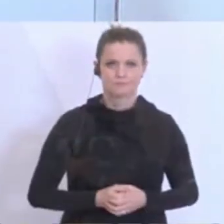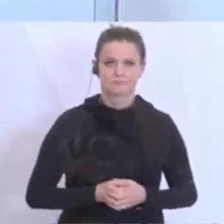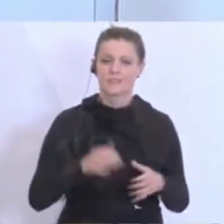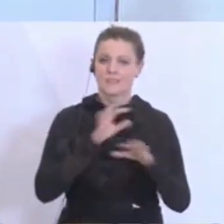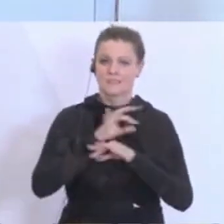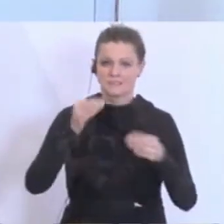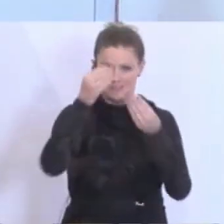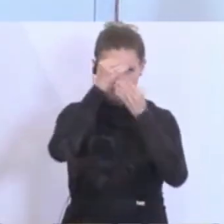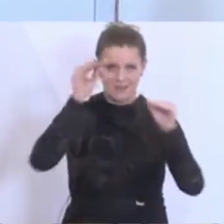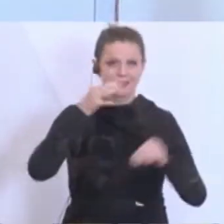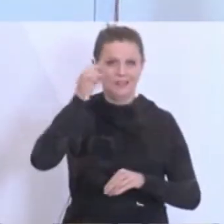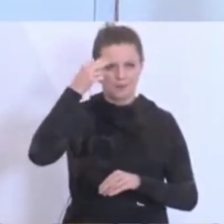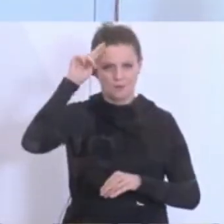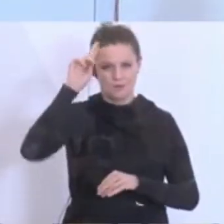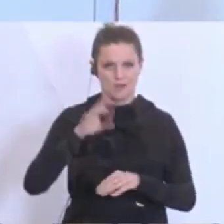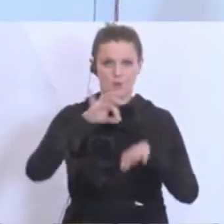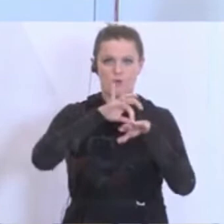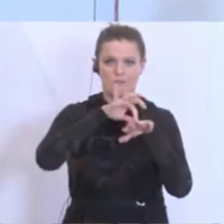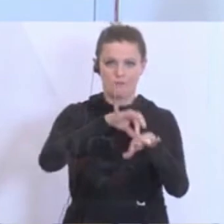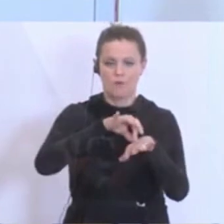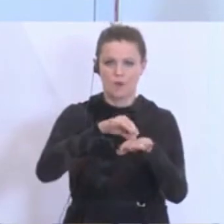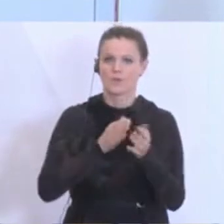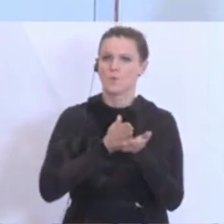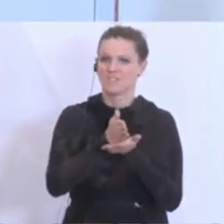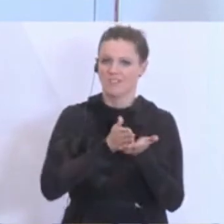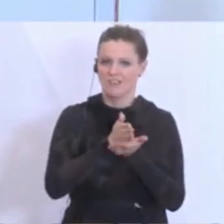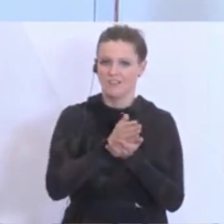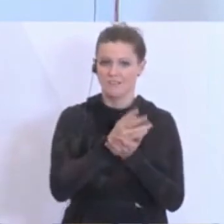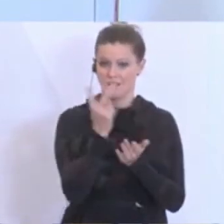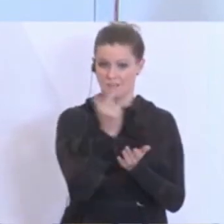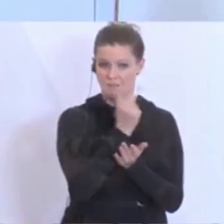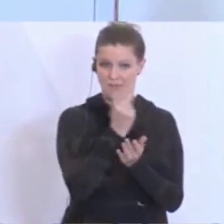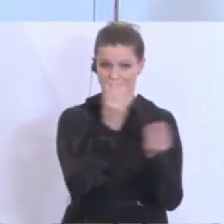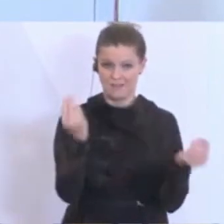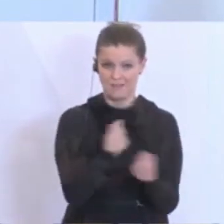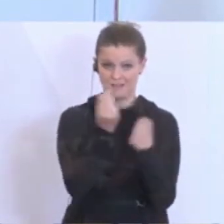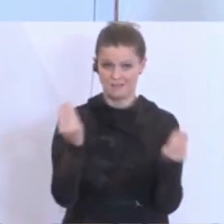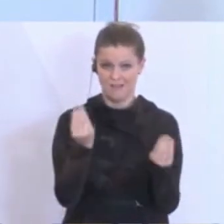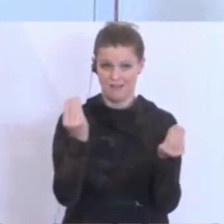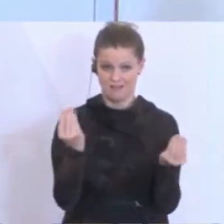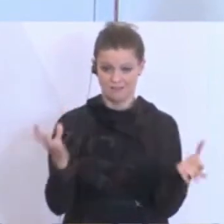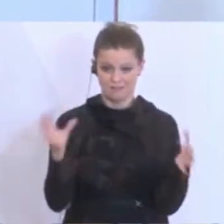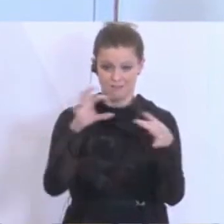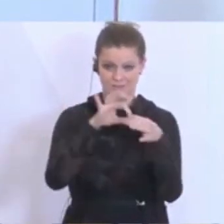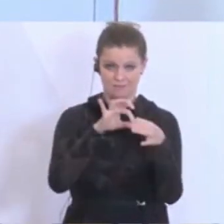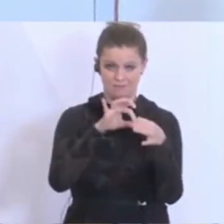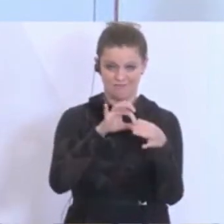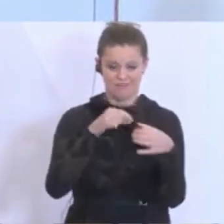führen und dienen. Die Vereinbarkeit dieser beiden Aufgaben ist es, die mich seit meiner Tätigkeit als